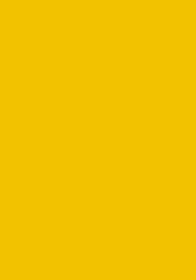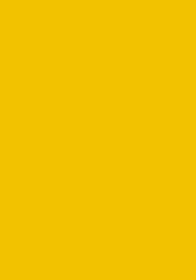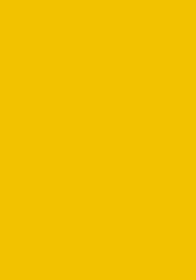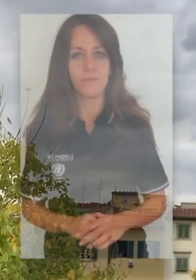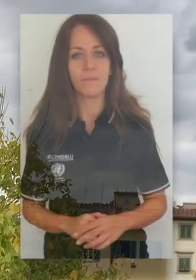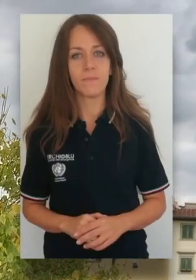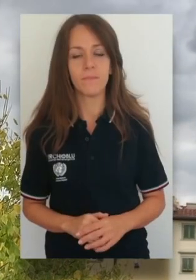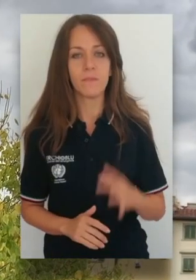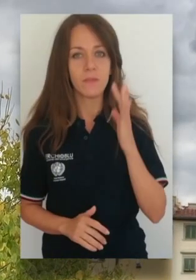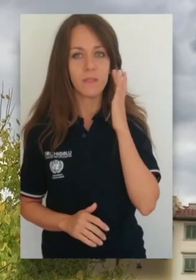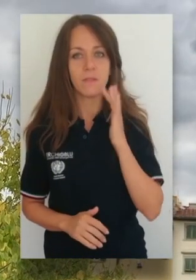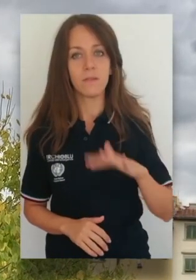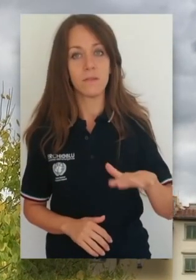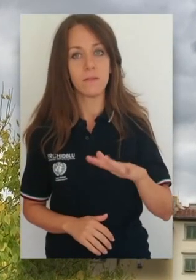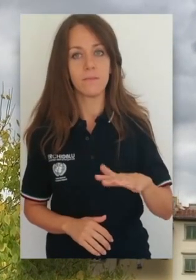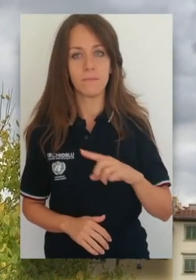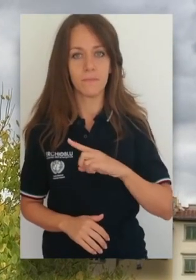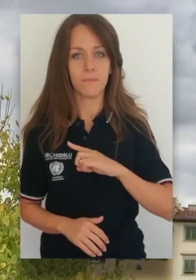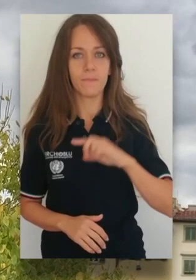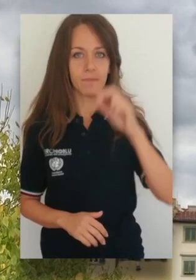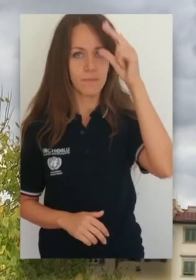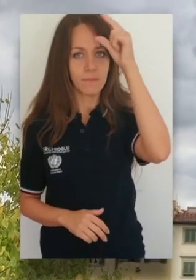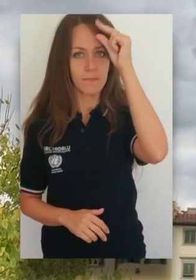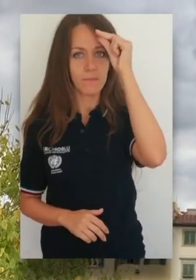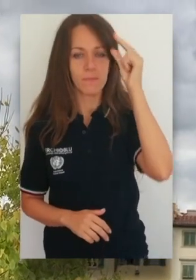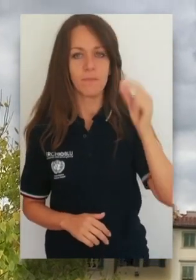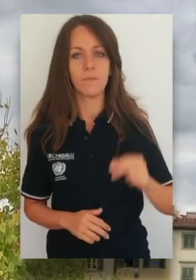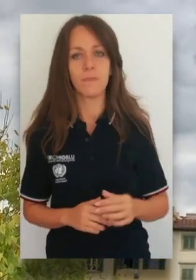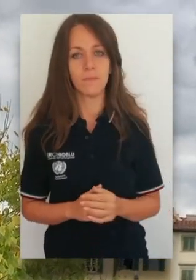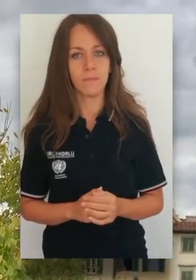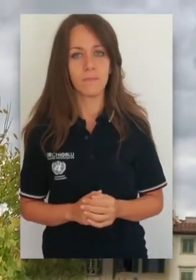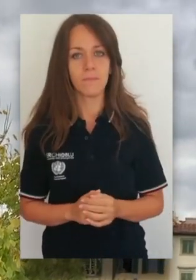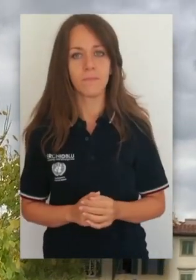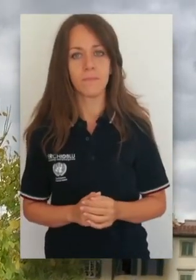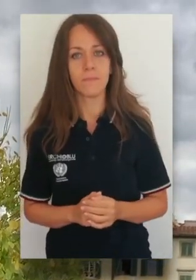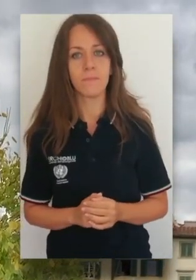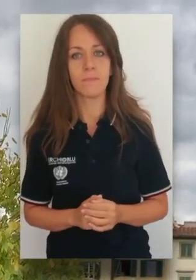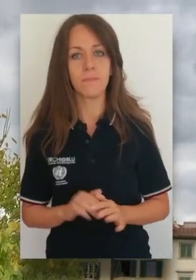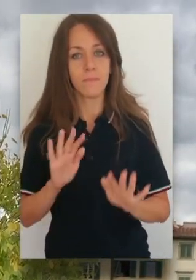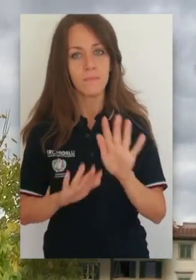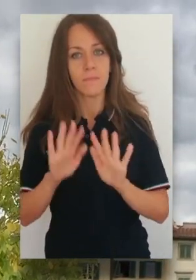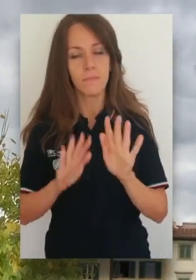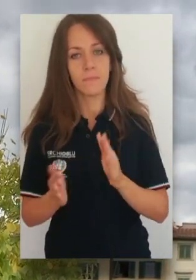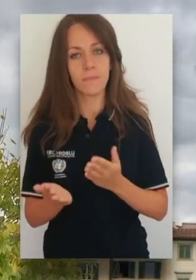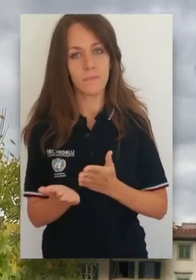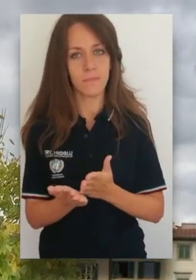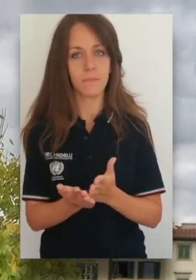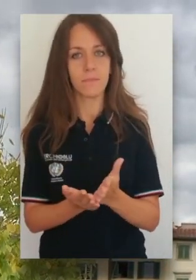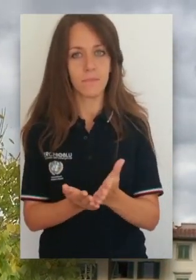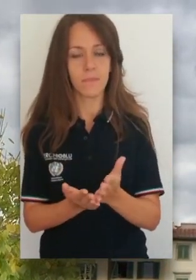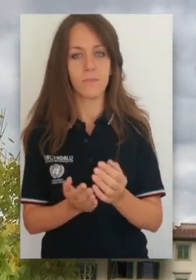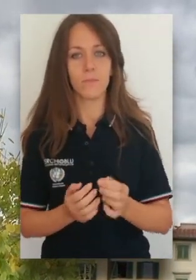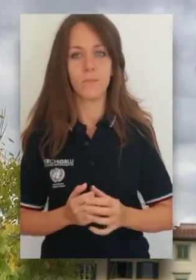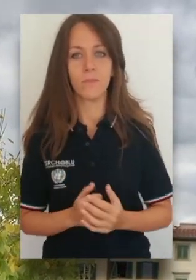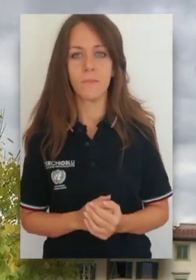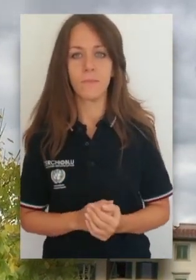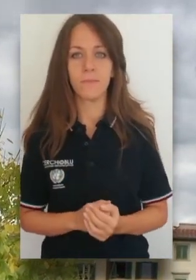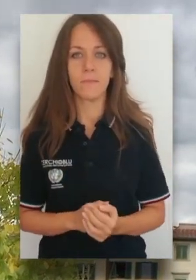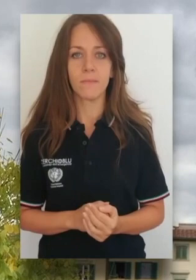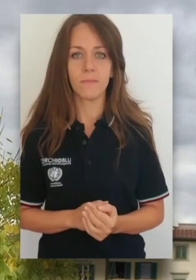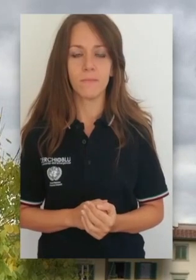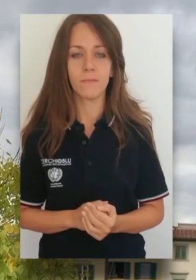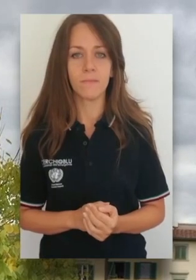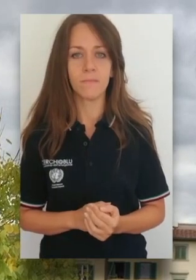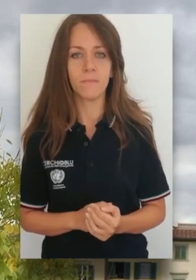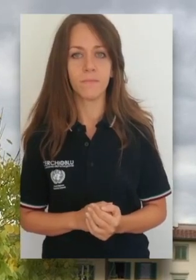Conoscere i rischi sul proprio territorio è molto importante perché aiuta a sopravvivere a situazioni di